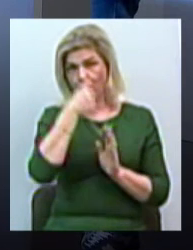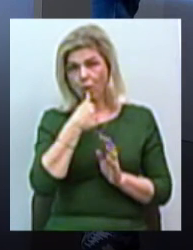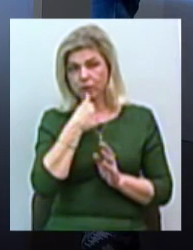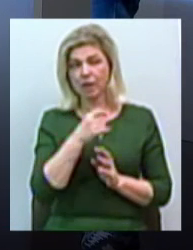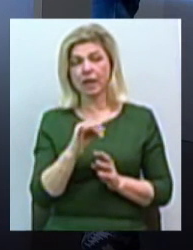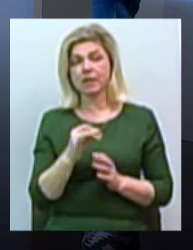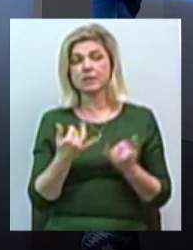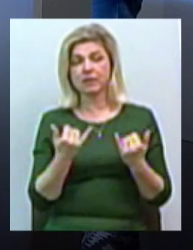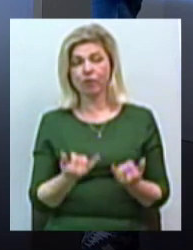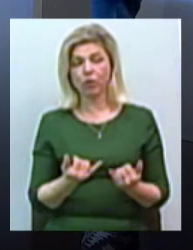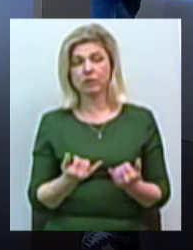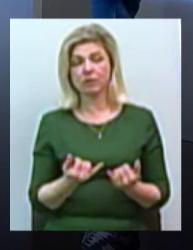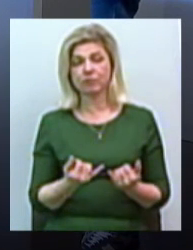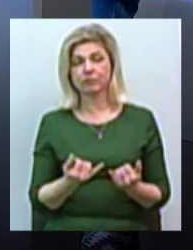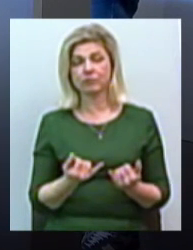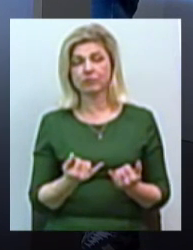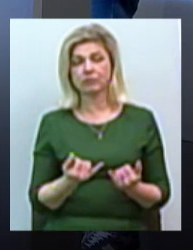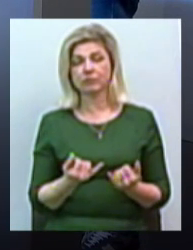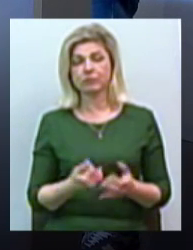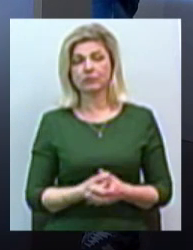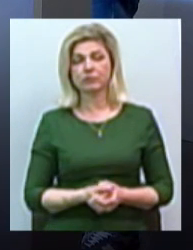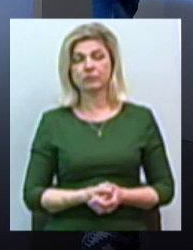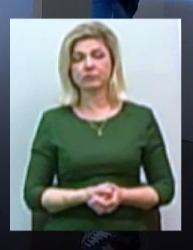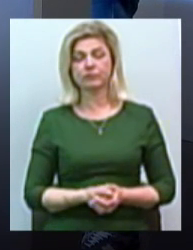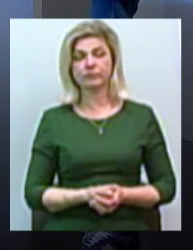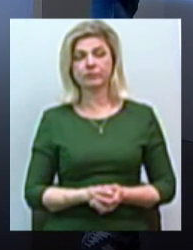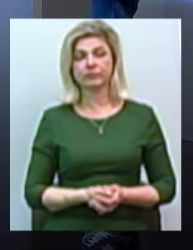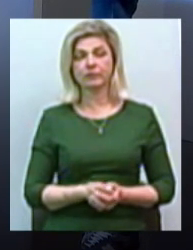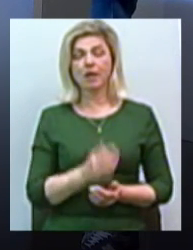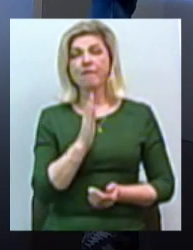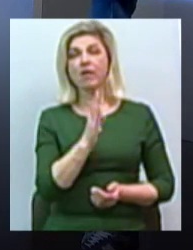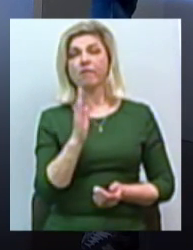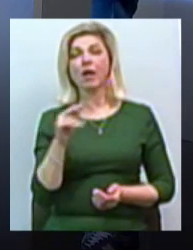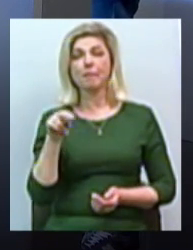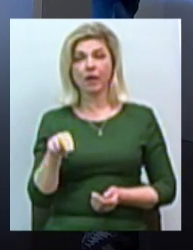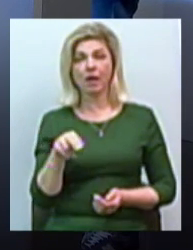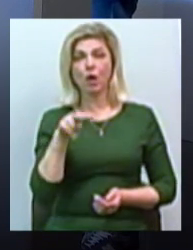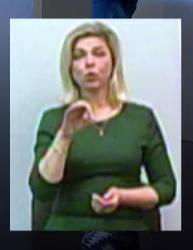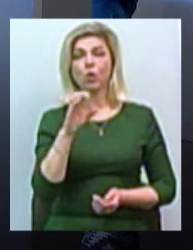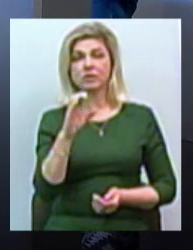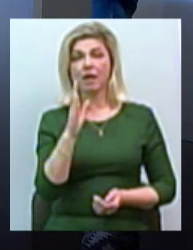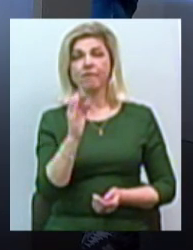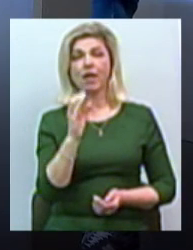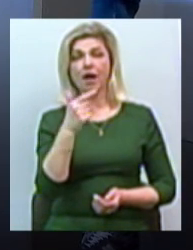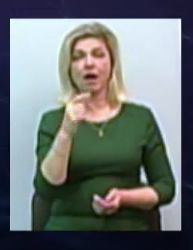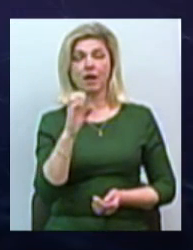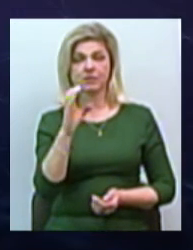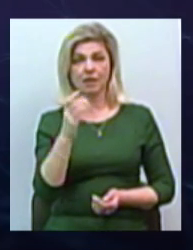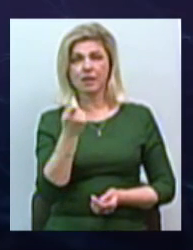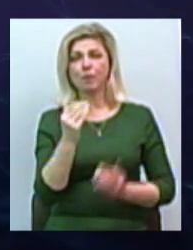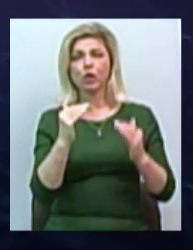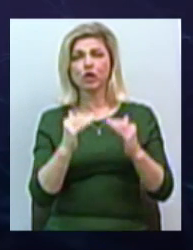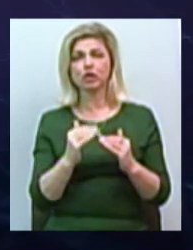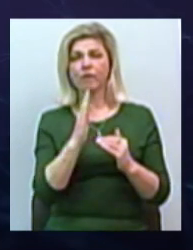20-го століття. І це сьогодні. ВВП Лас-Вегаса німножко ніжі